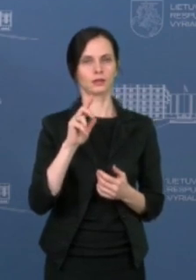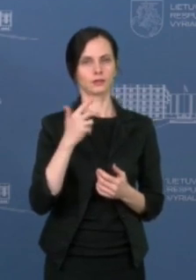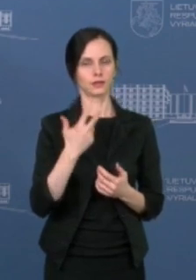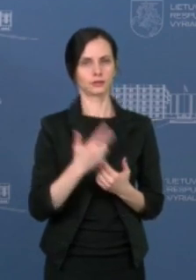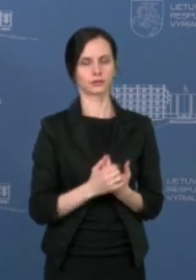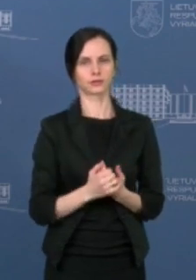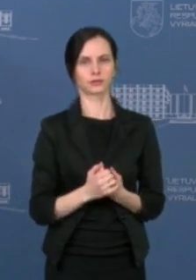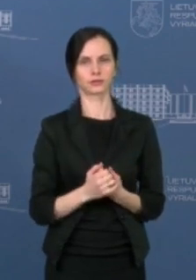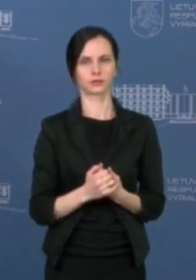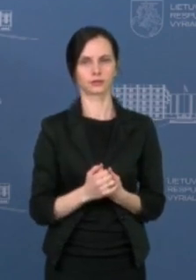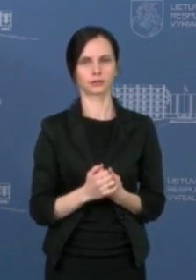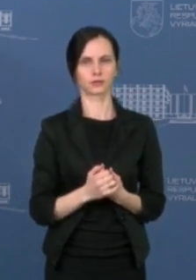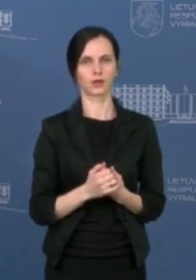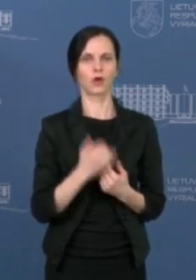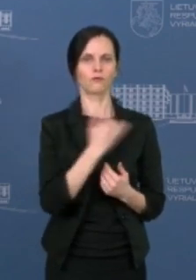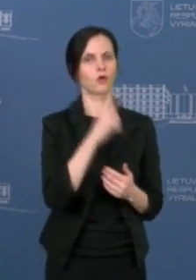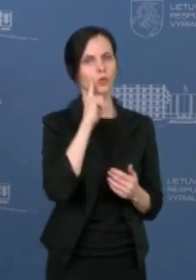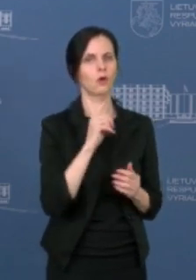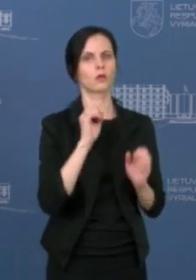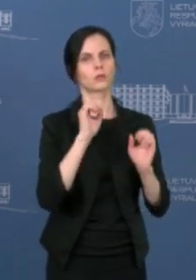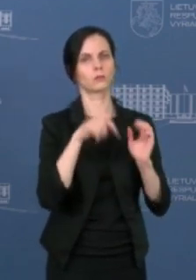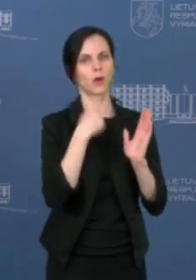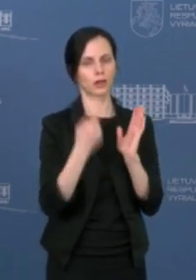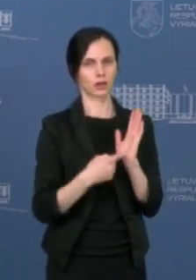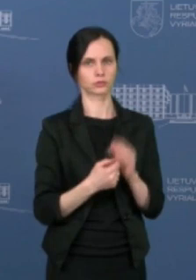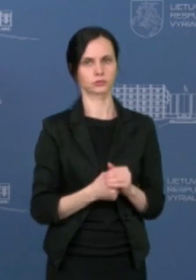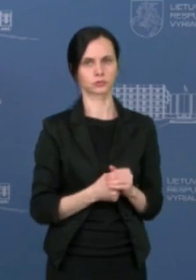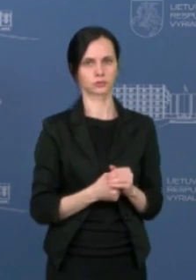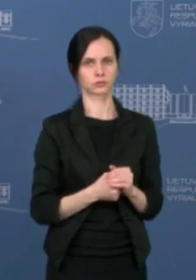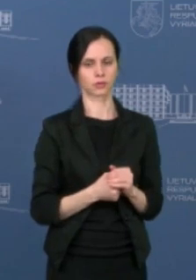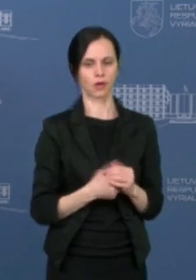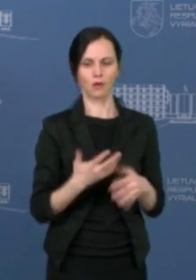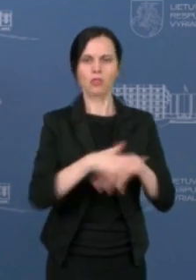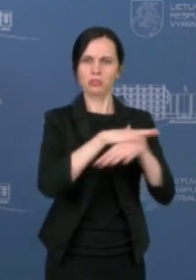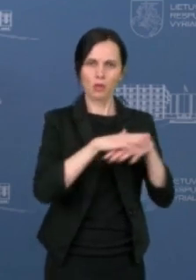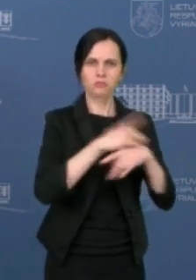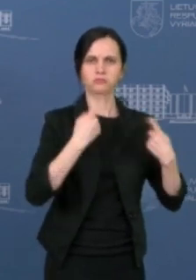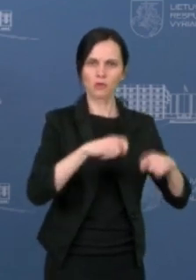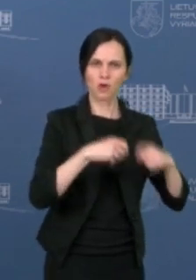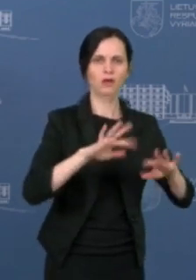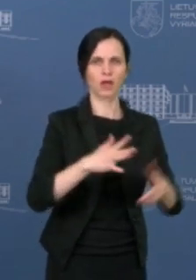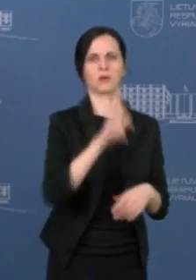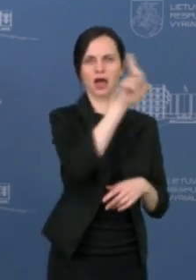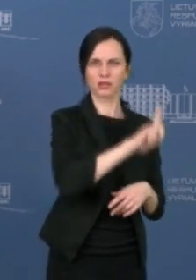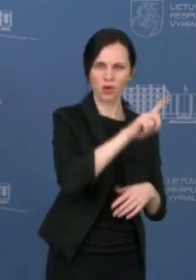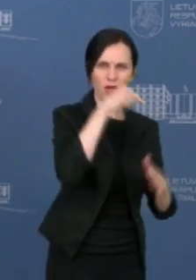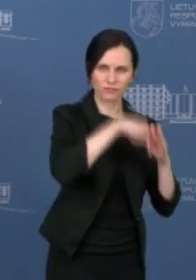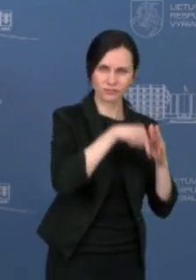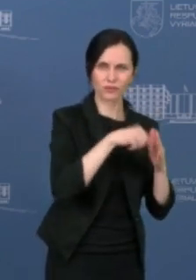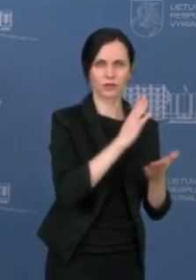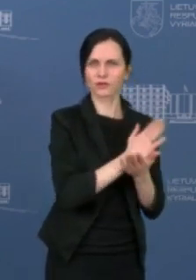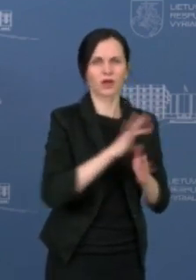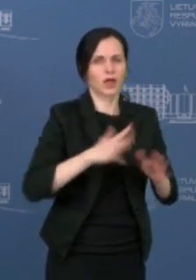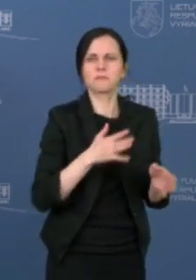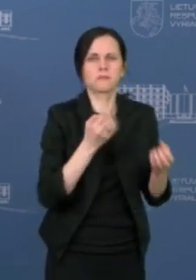Labadiena, parau būtų klausimų. Gal Jūs vis dėlto galėtumėt paaiškinti, kaip tuomet galės vykti prekybą trukose, ar tik tai laukia, na, tiesiog paaiškinti,